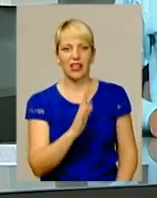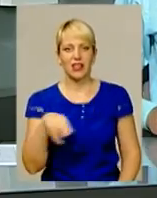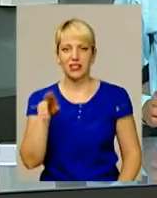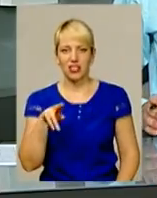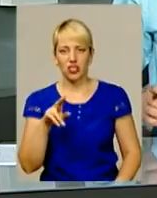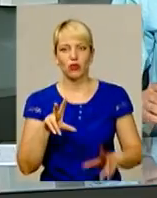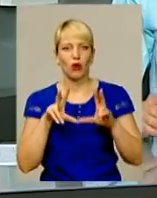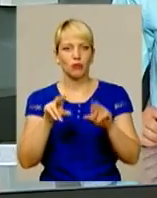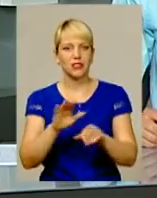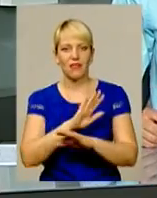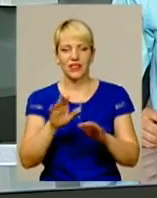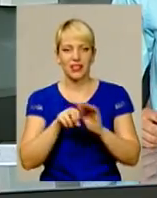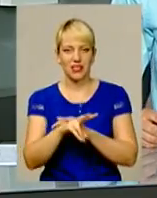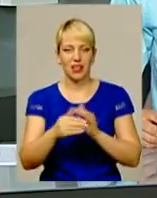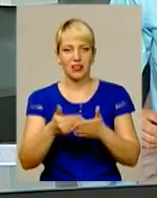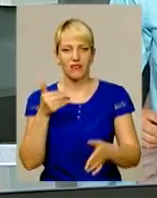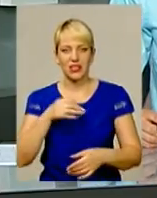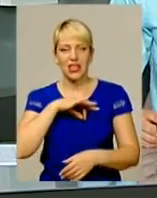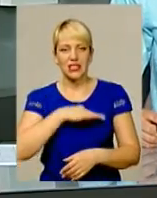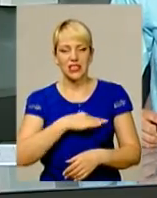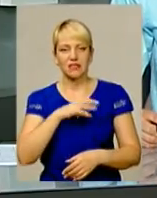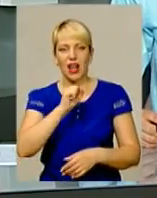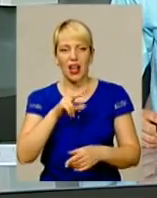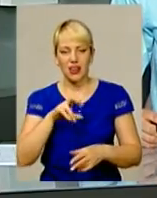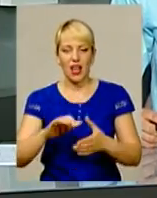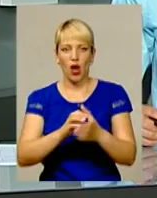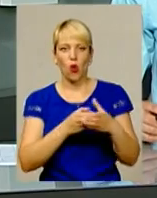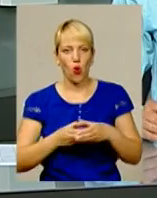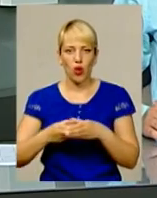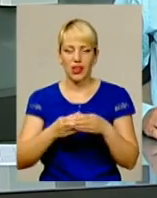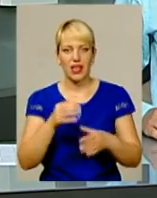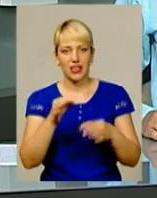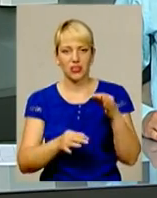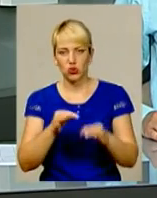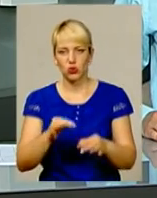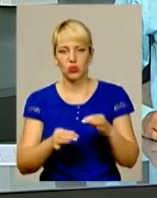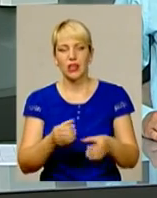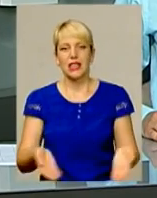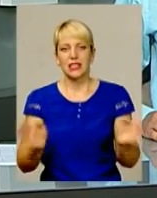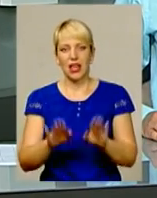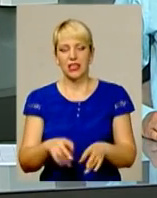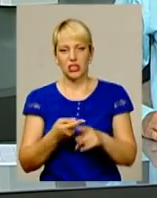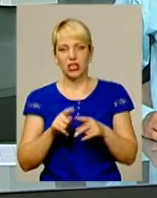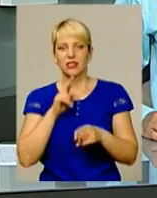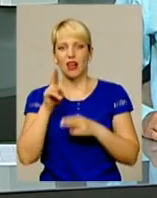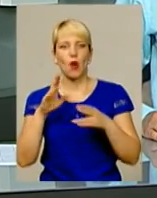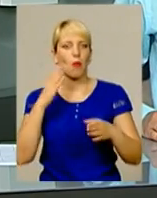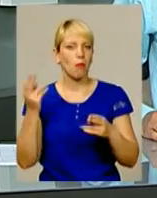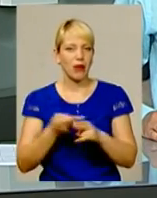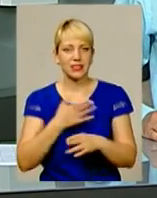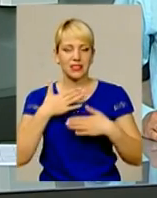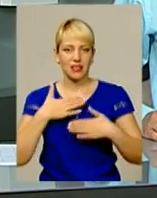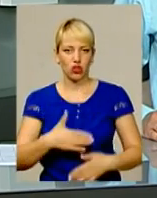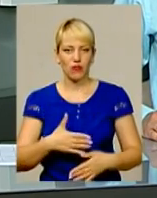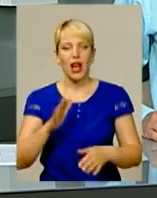обіцяв не тікати від слідства. Проте колегія суддів апеляційного суду області залишила скаргу без задоволення. Далі –